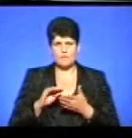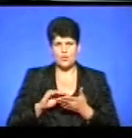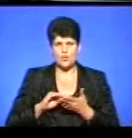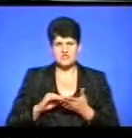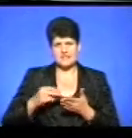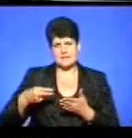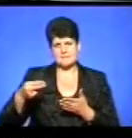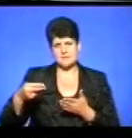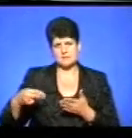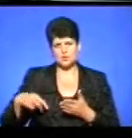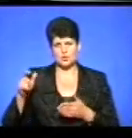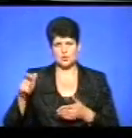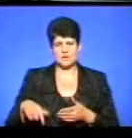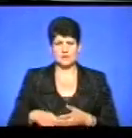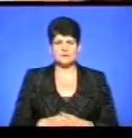підпису людини.